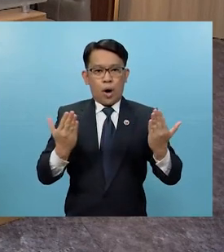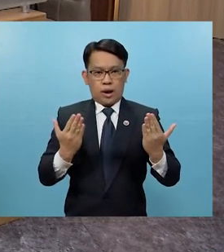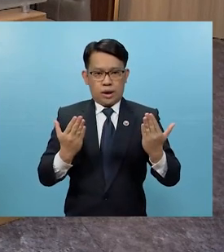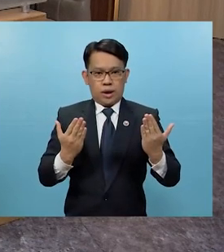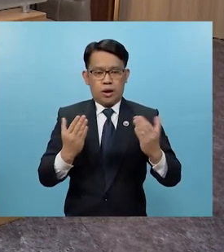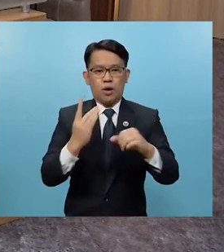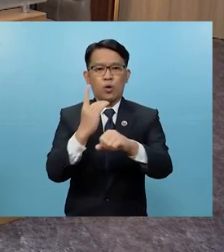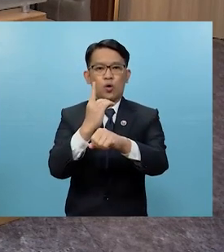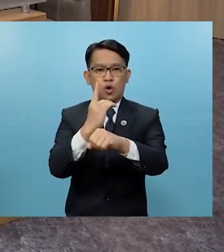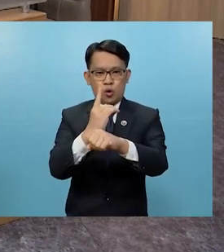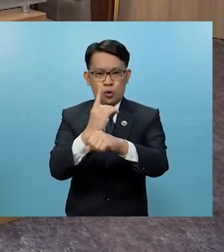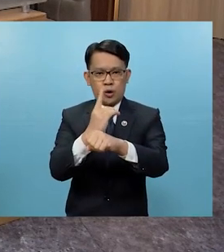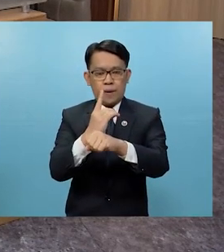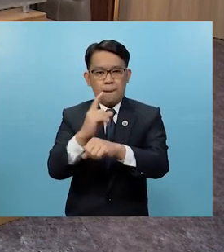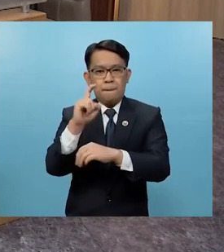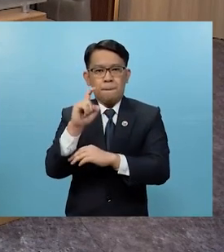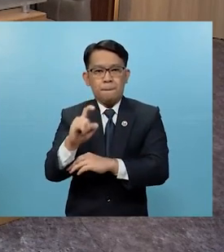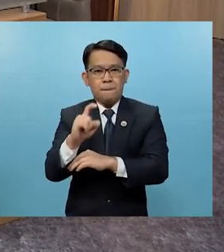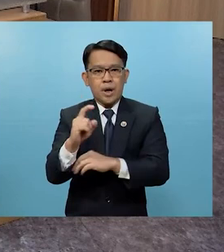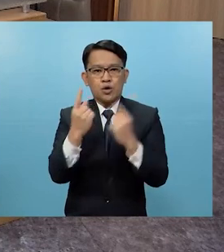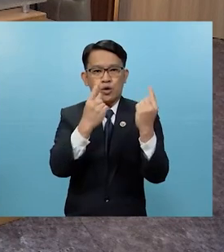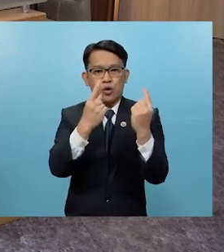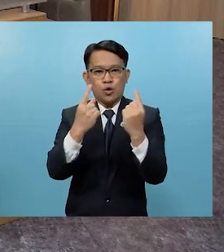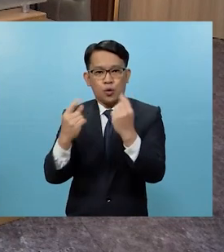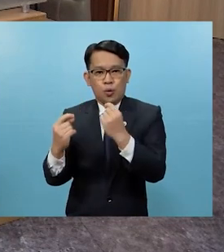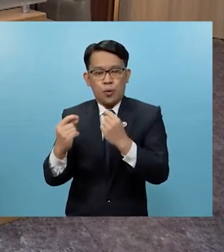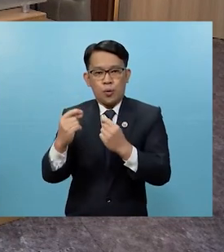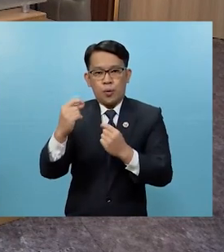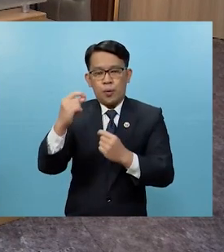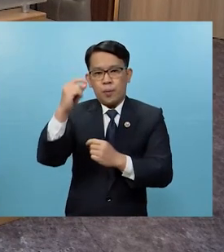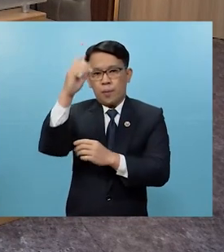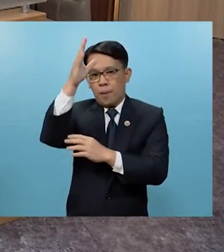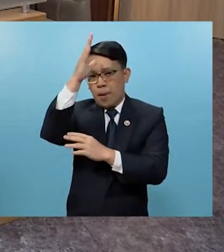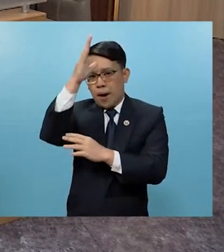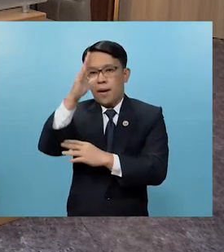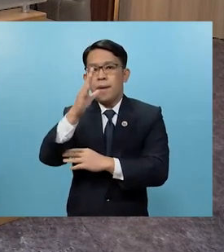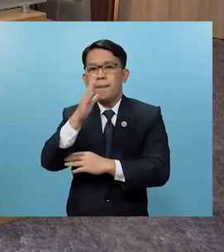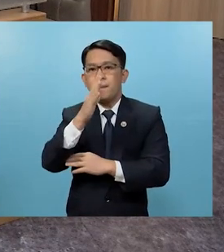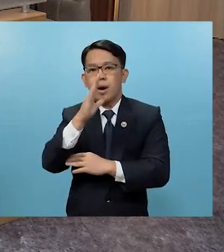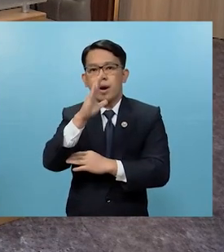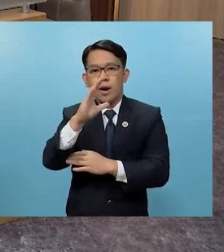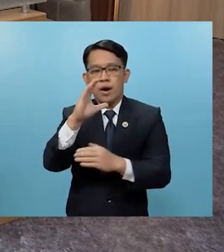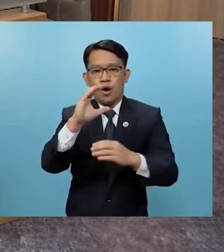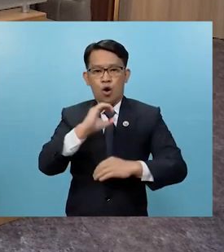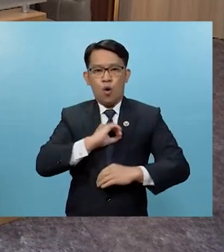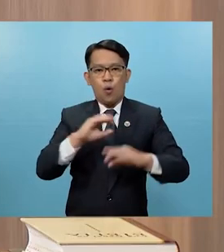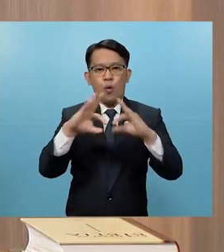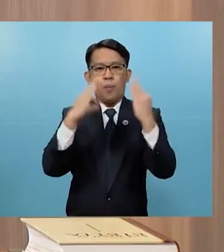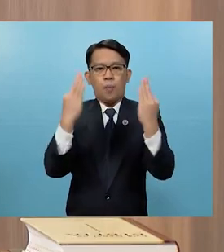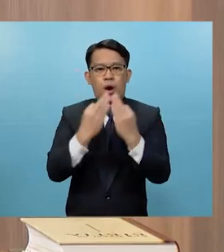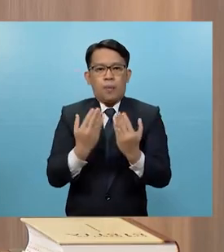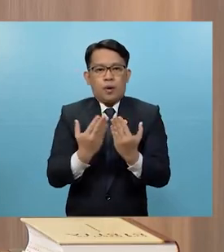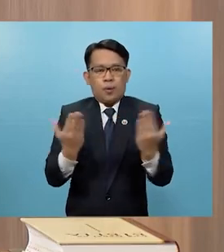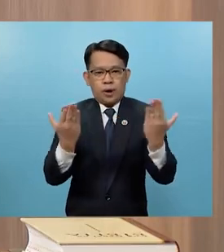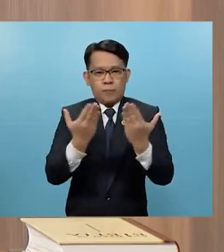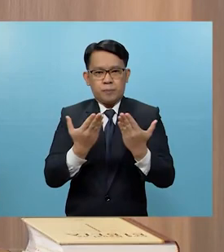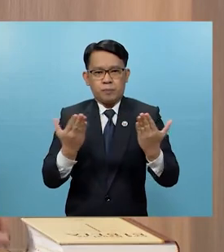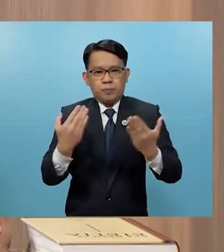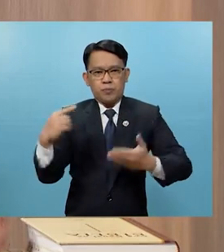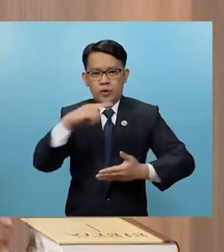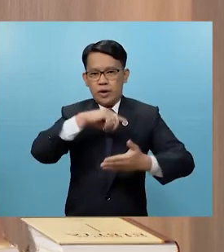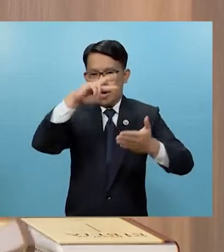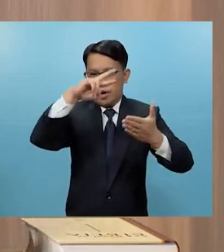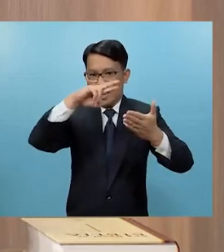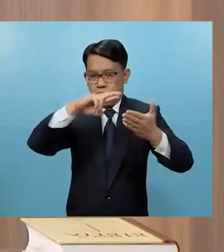yung mga pananagutan ito na dapat tugunan ng ama at ina sa kanila pong sariling tahanan? Ganito po ang ating